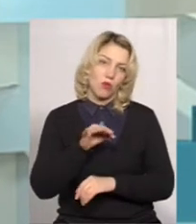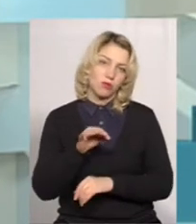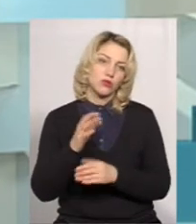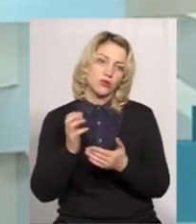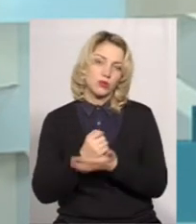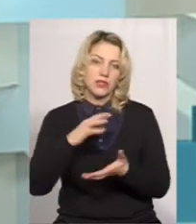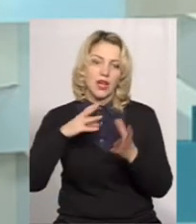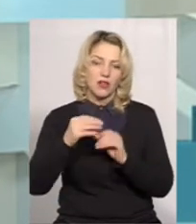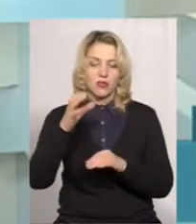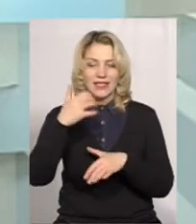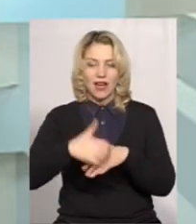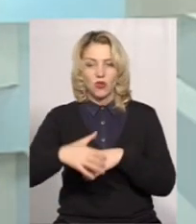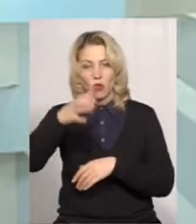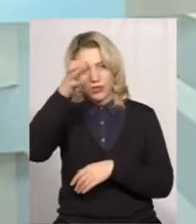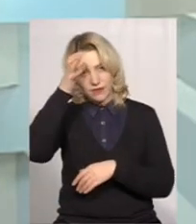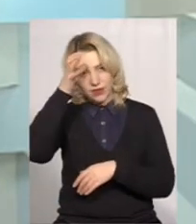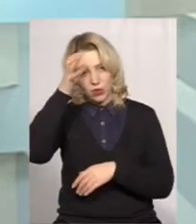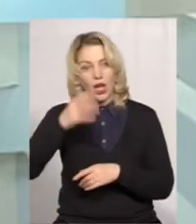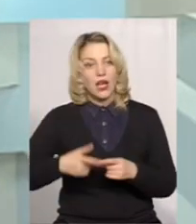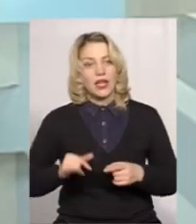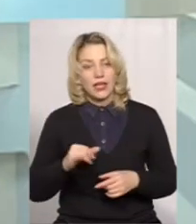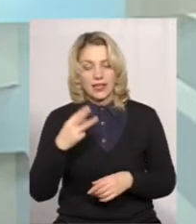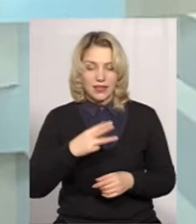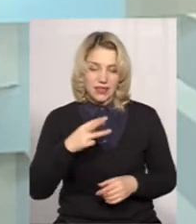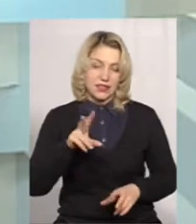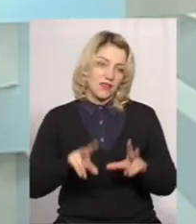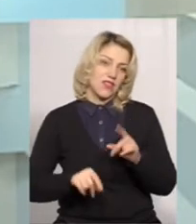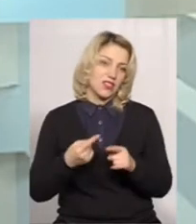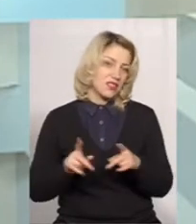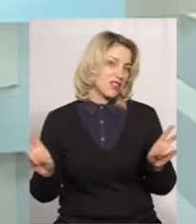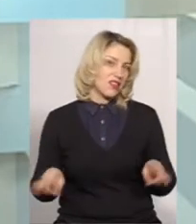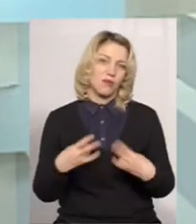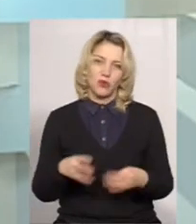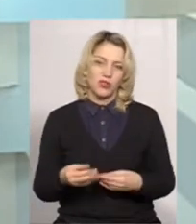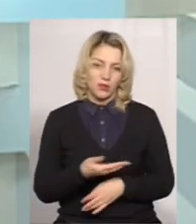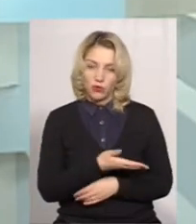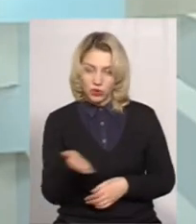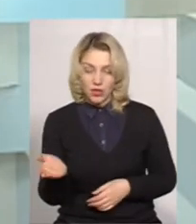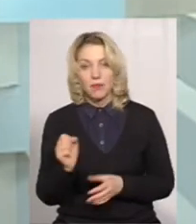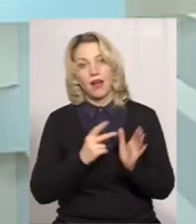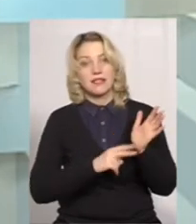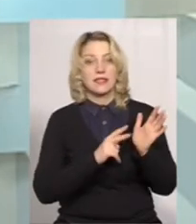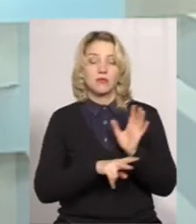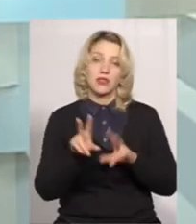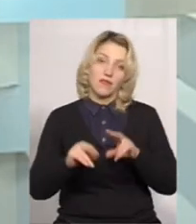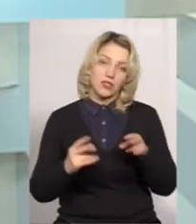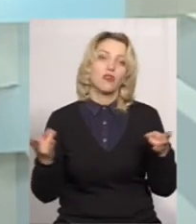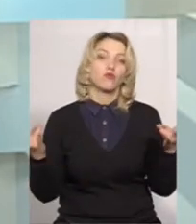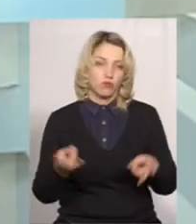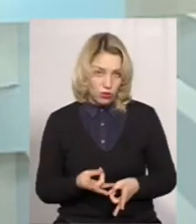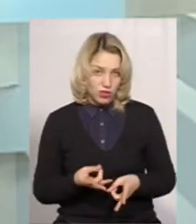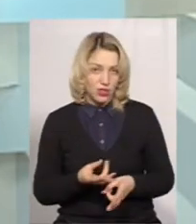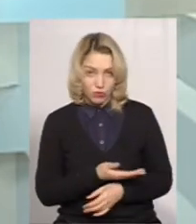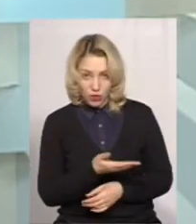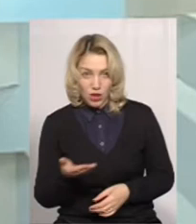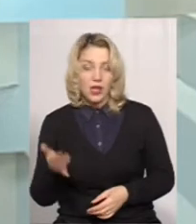здобувають загальну середню освіту. 30% вважає, що їм це не потрібно, 70% вважає, що потрібно. Тобто